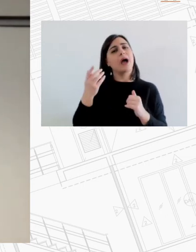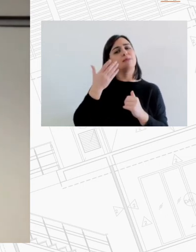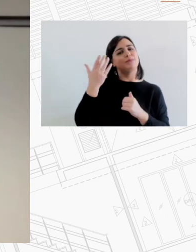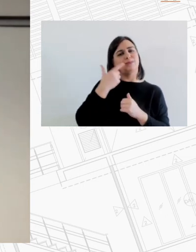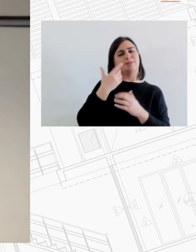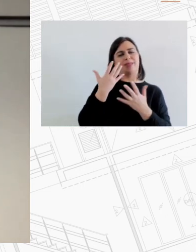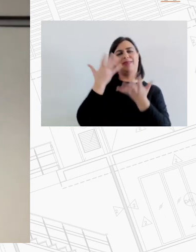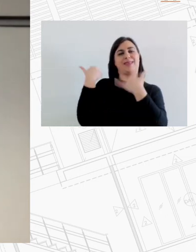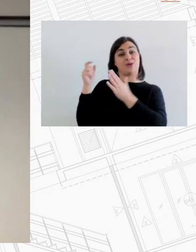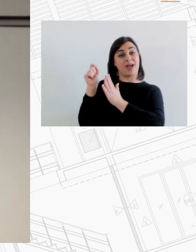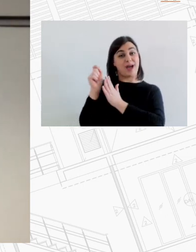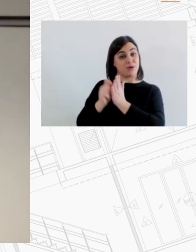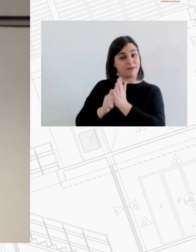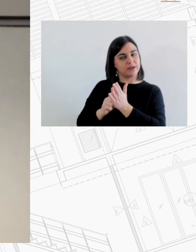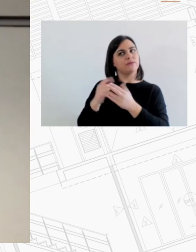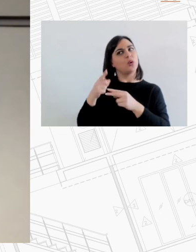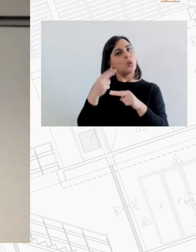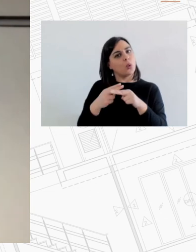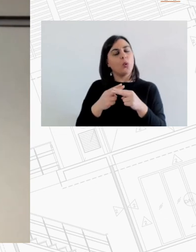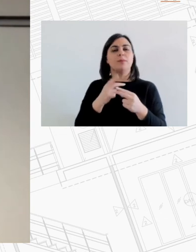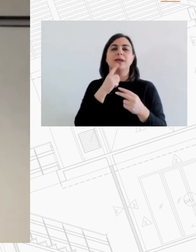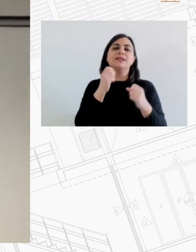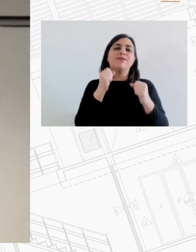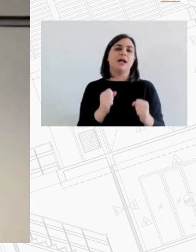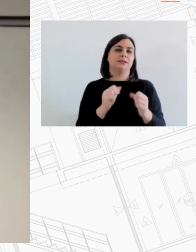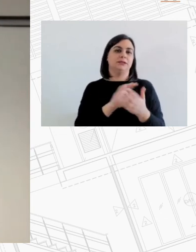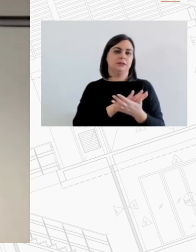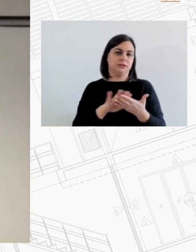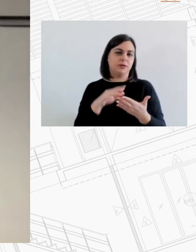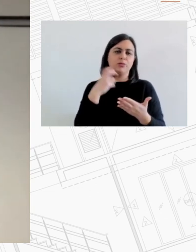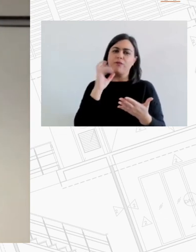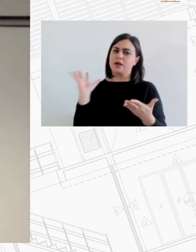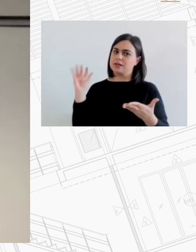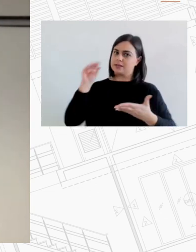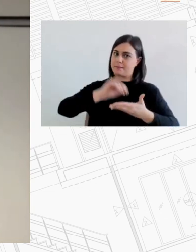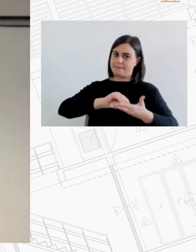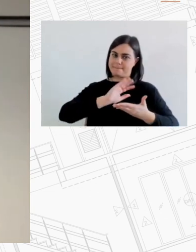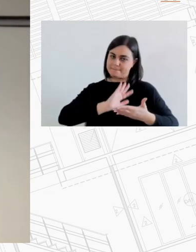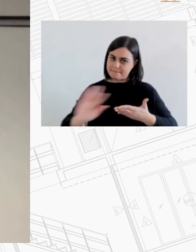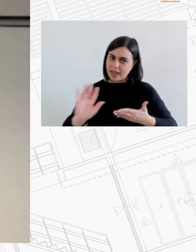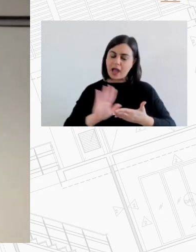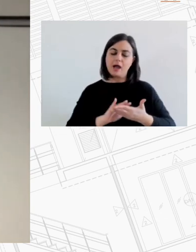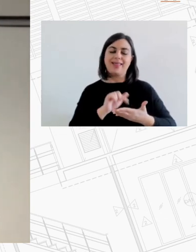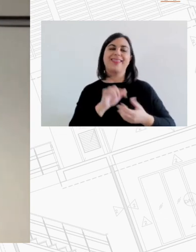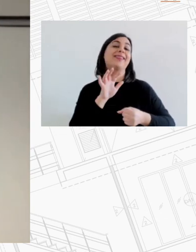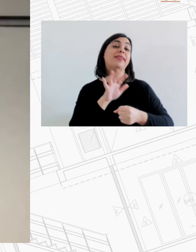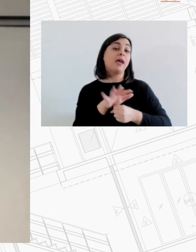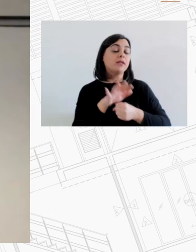αλλά δεν επαρκούσε προσπαθήσαμε λοιπόν να δούμε τι άλλα δεδομένα θα μπορούσαν να προσεγγίσουμε